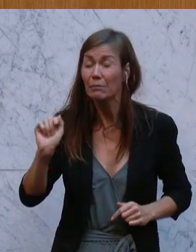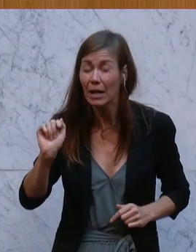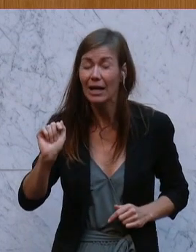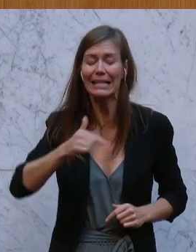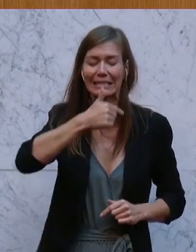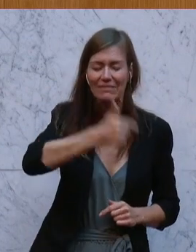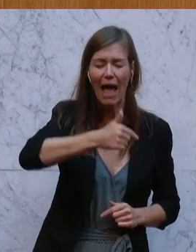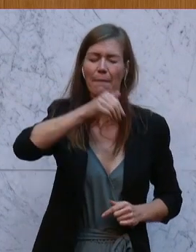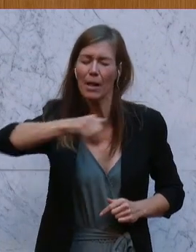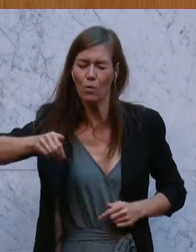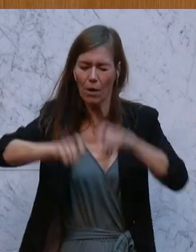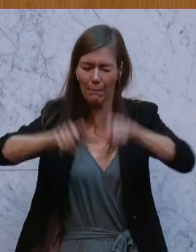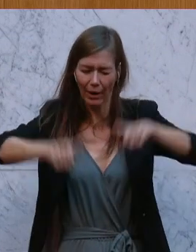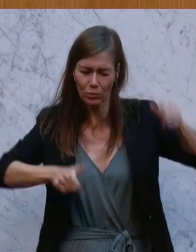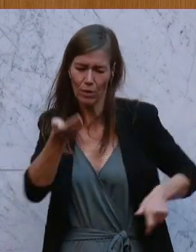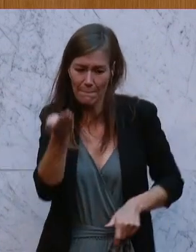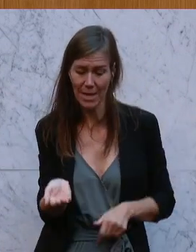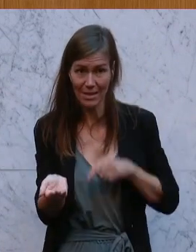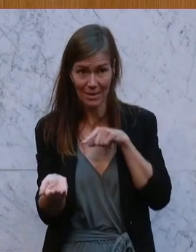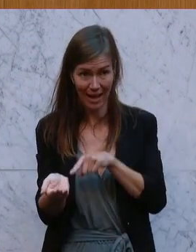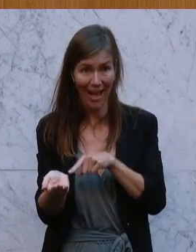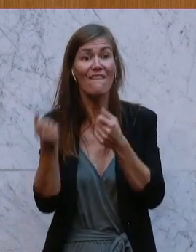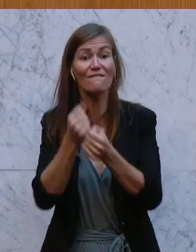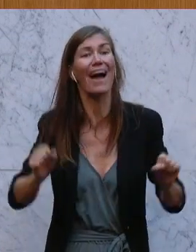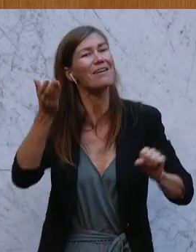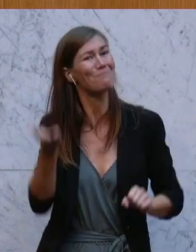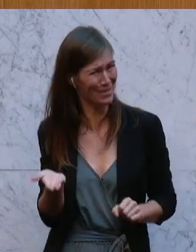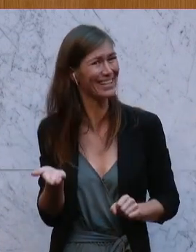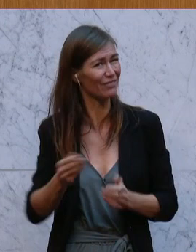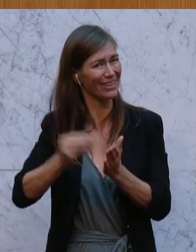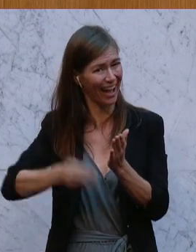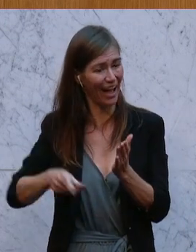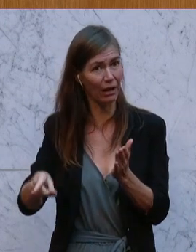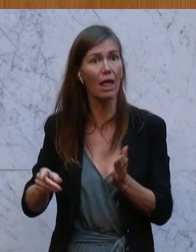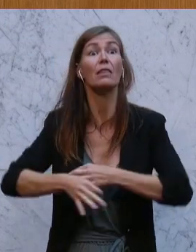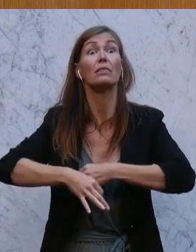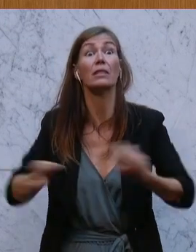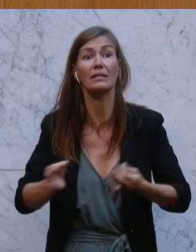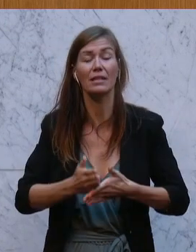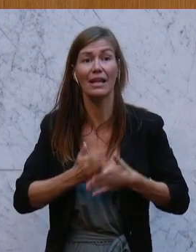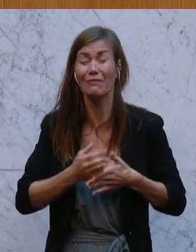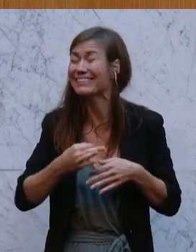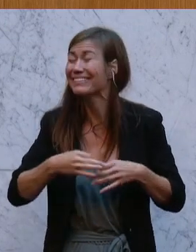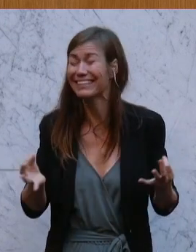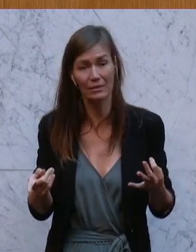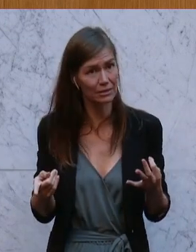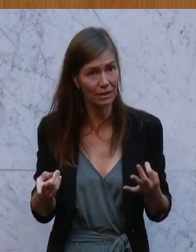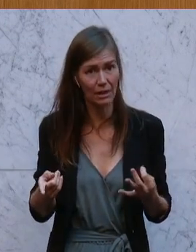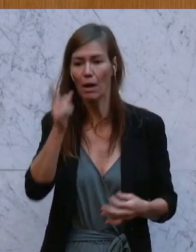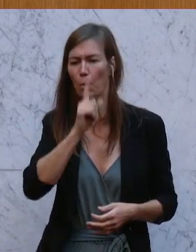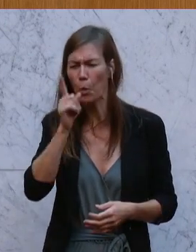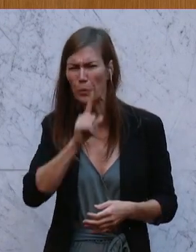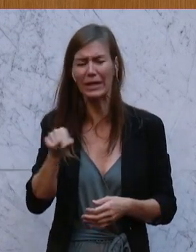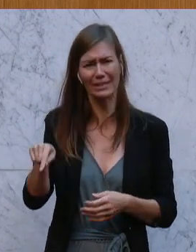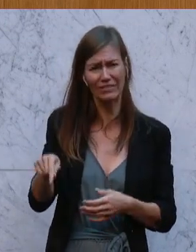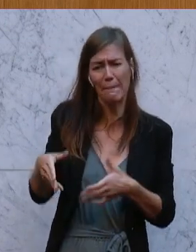gar nichts davon, weil sie sogenannte freie Mieten haben oder freie Mietverträge. Da gibt es nicht einmal den Versuch, einen Deckel